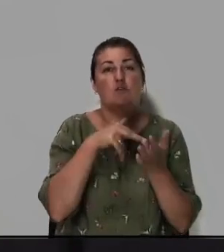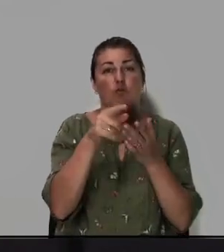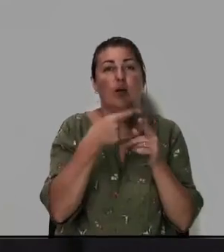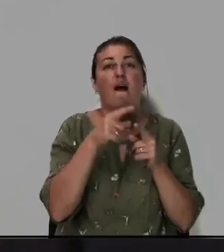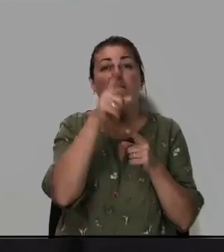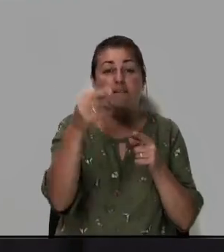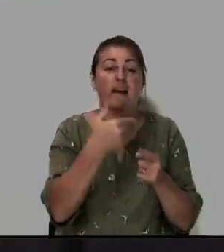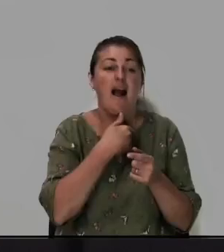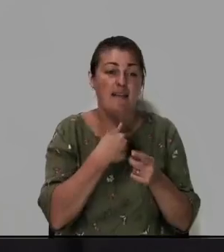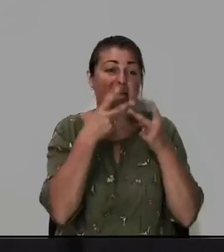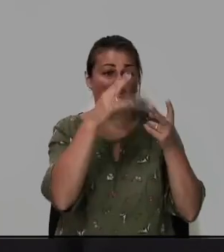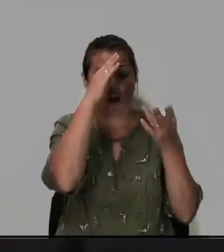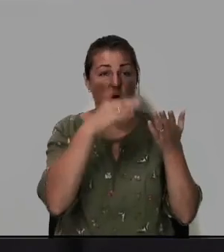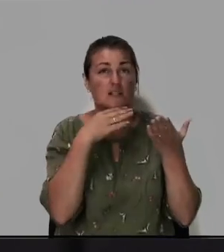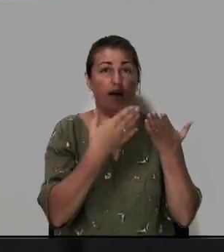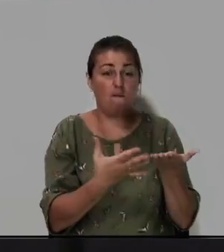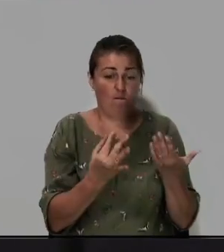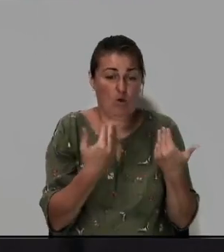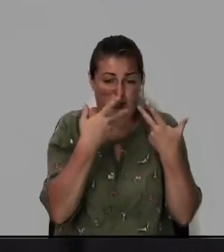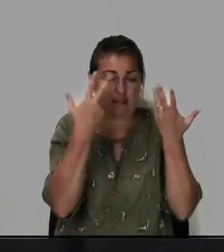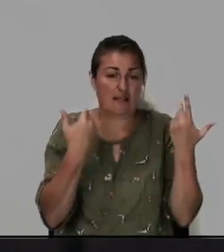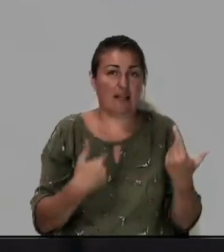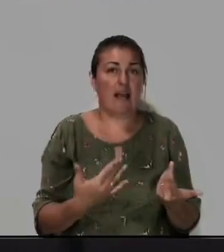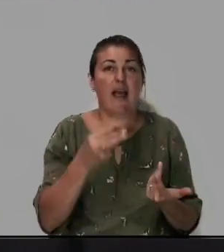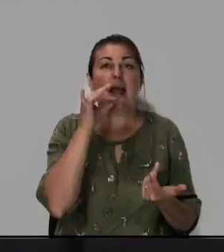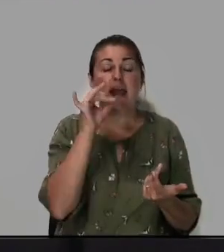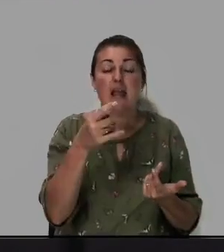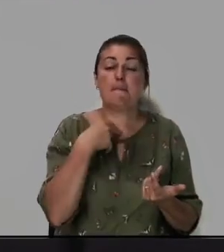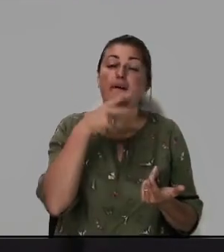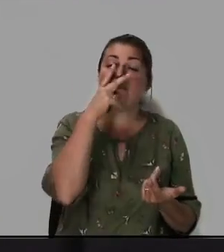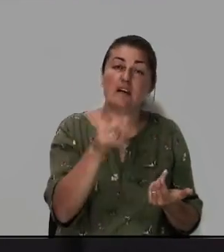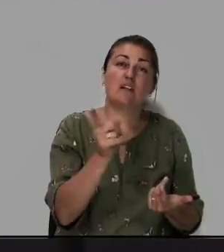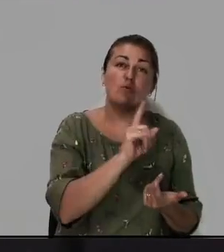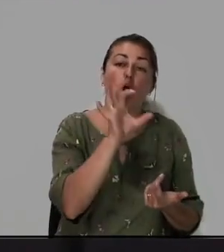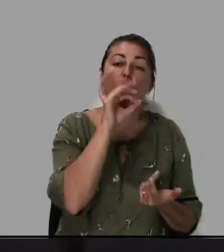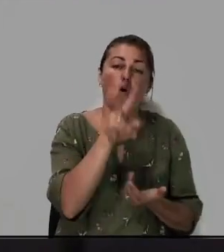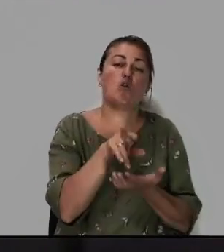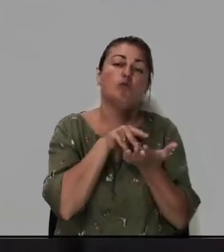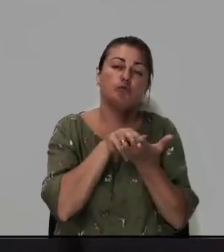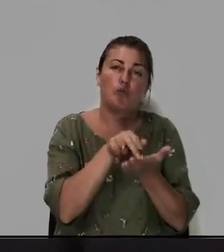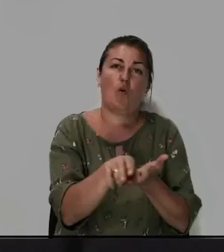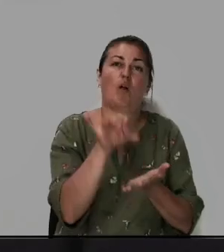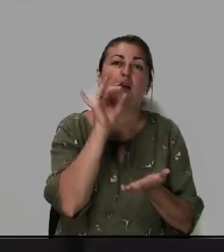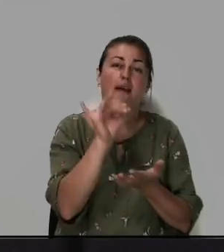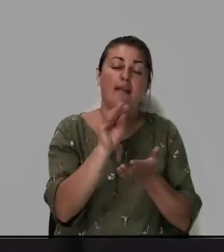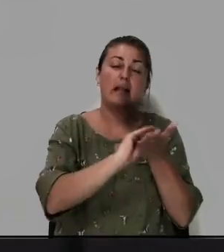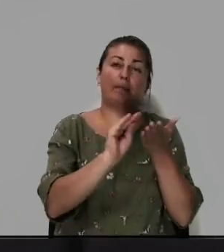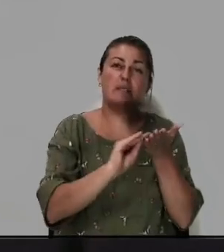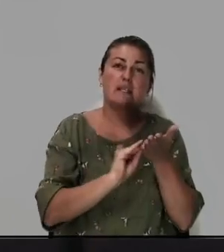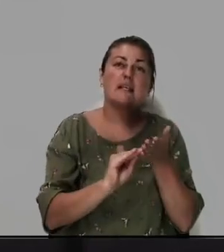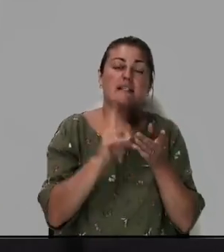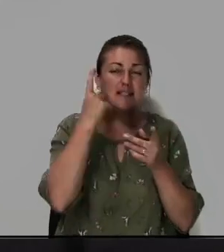Вы хотите видеть Отца? Вот. И мы видим, что Он шел и написано,